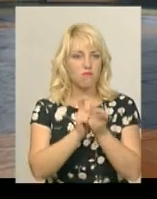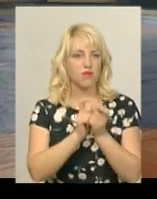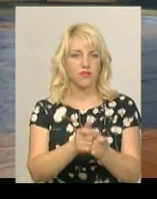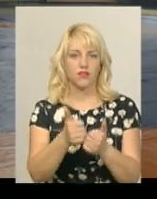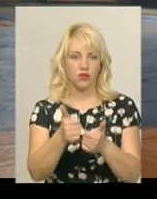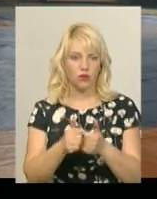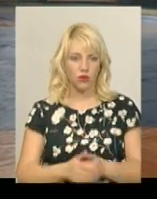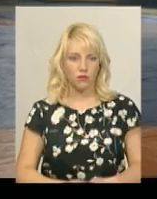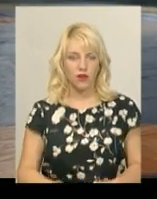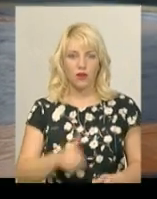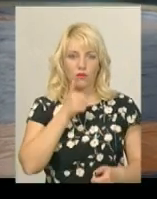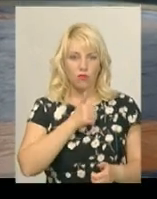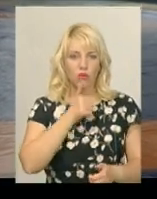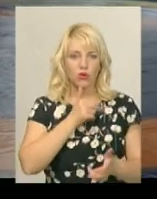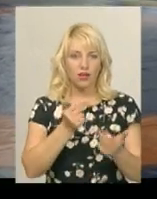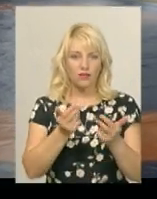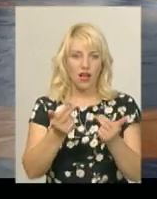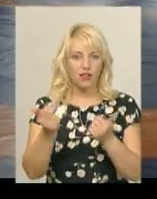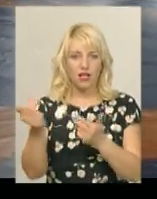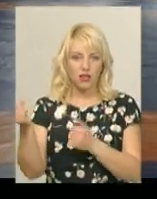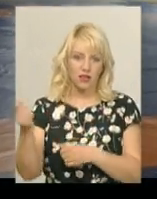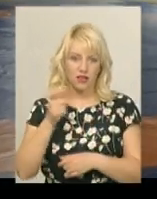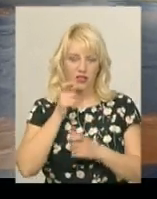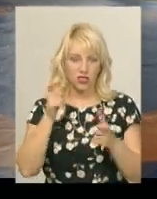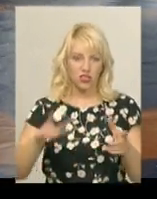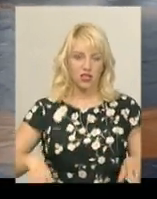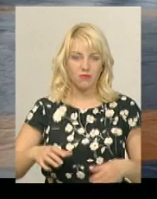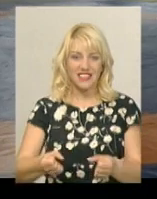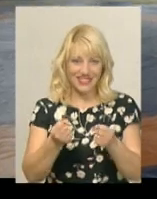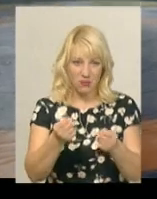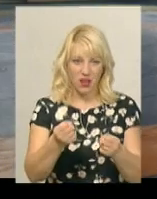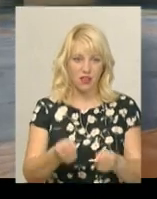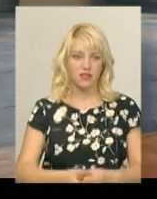«Пробуй, да-да-да-да-да-да-да-да-да! Потримати!